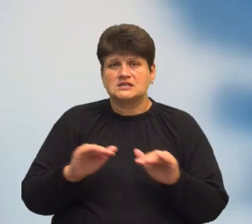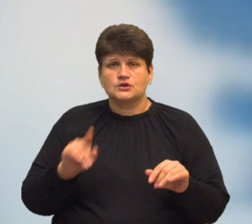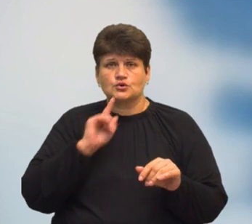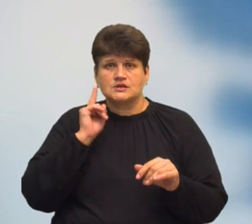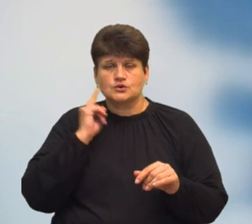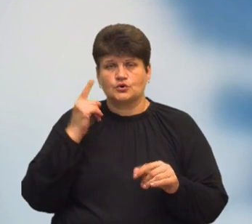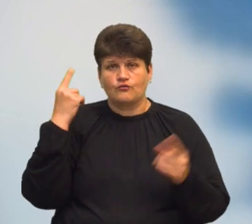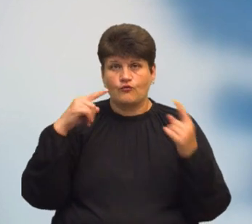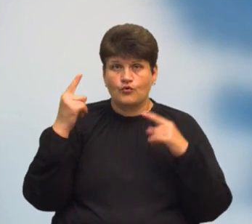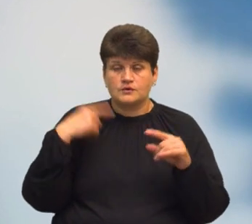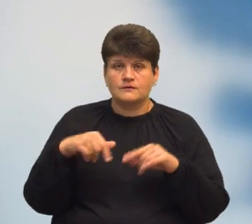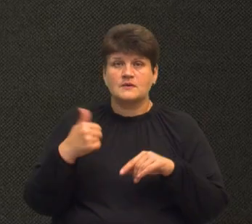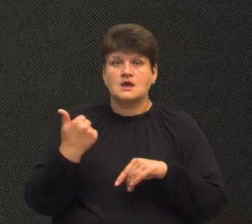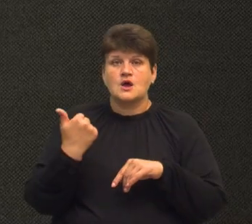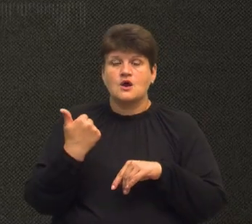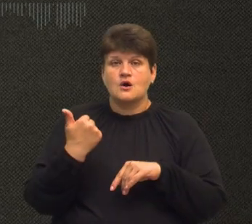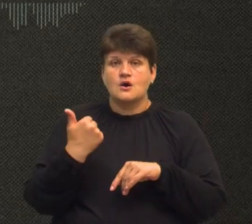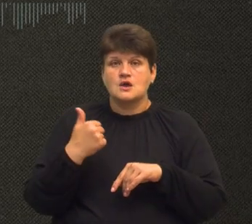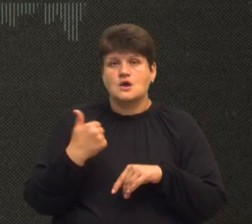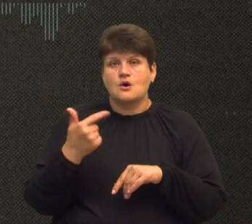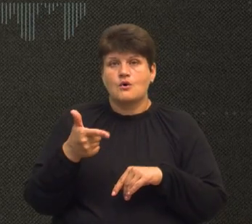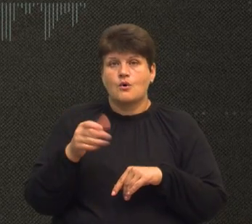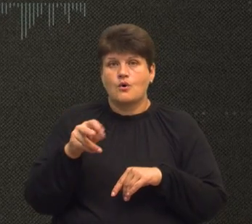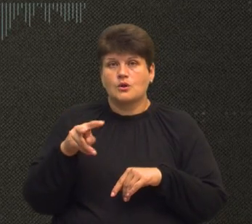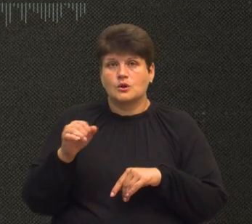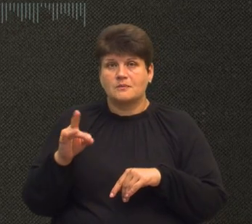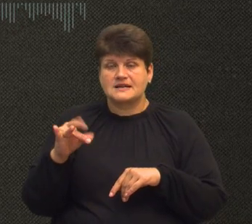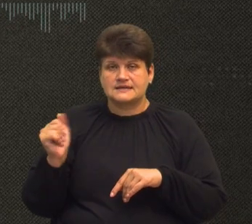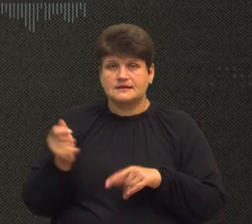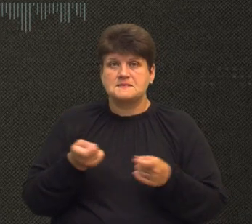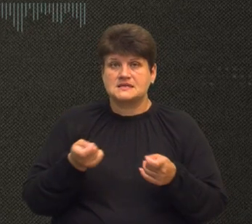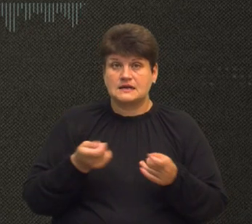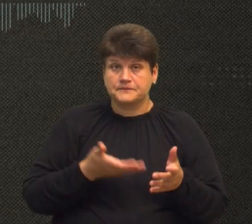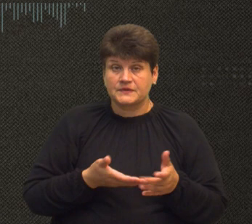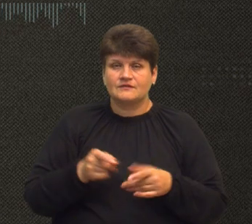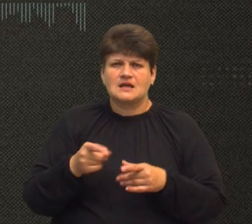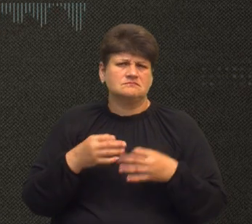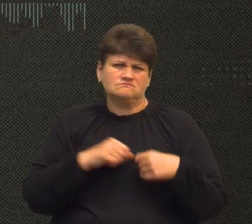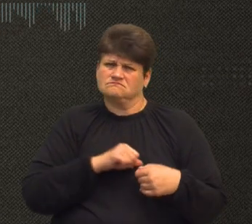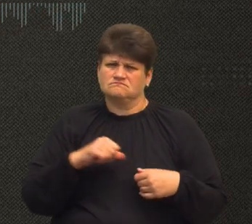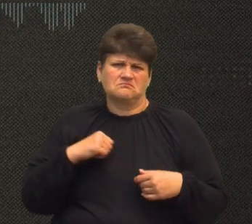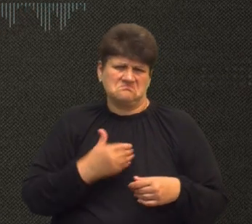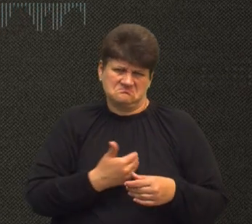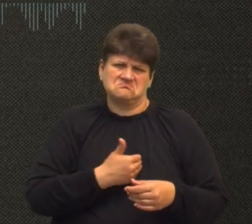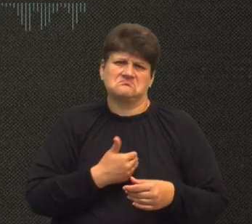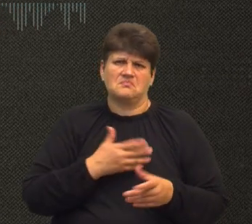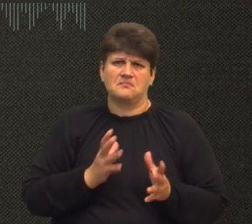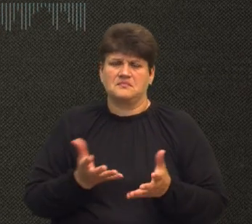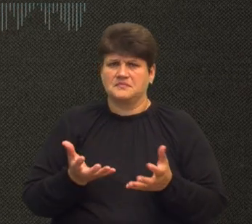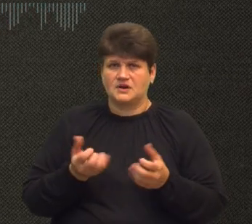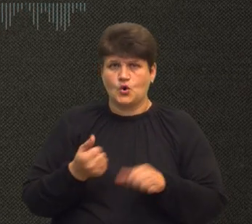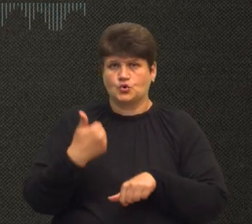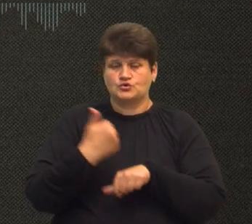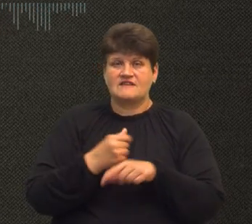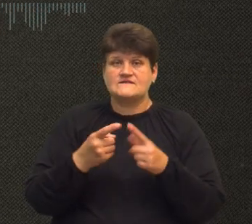Голопристинській райдержадміністрації. Після захоплення міста загарбниками вона добровільно прийняла пропозицію окупантів очолити відділ